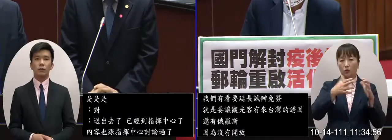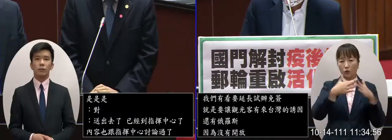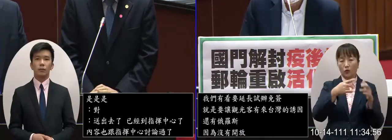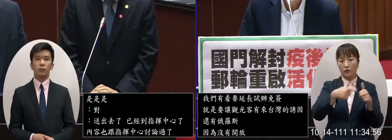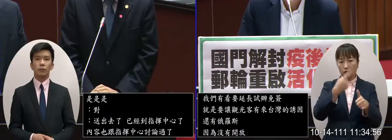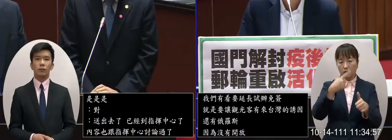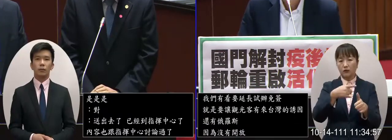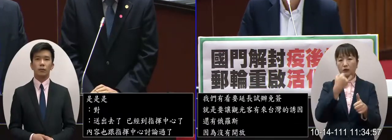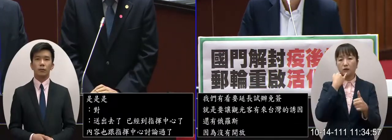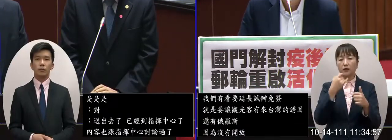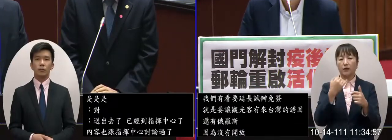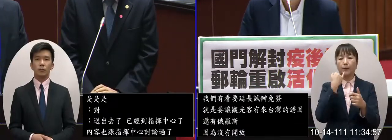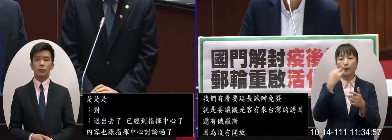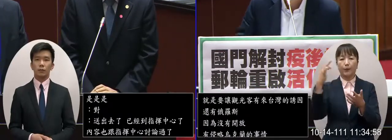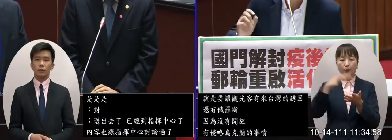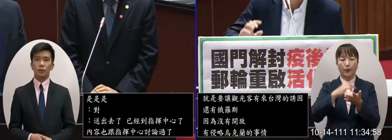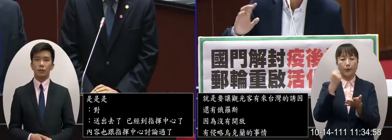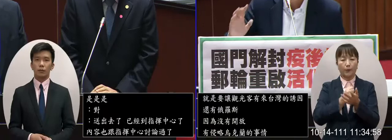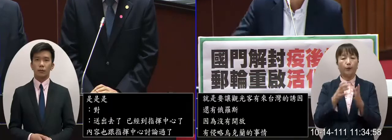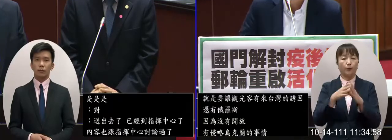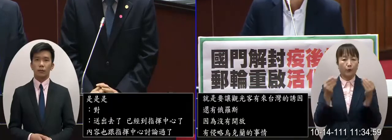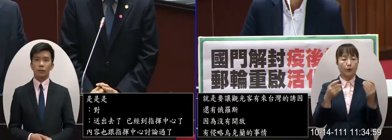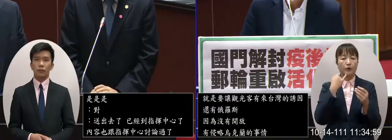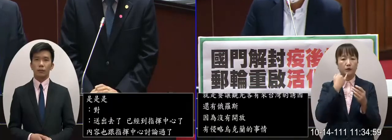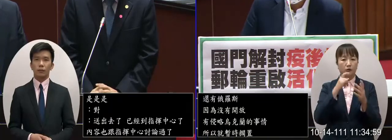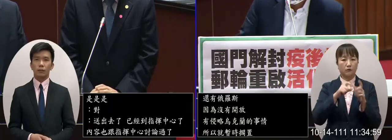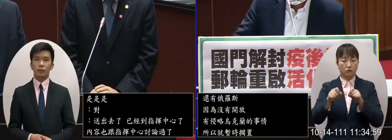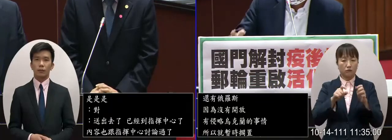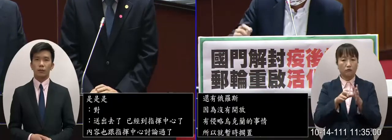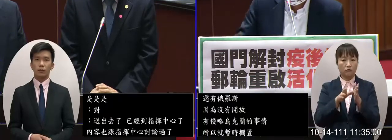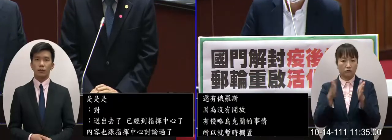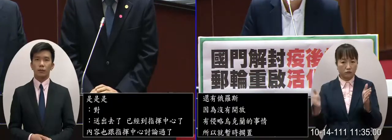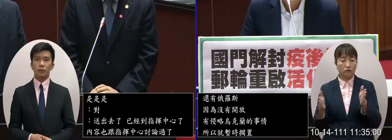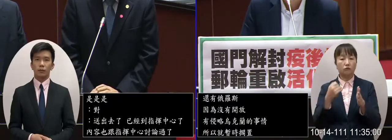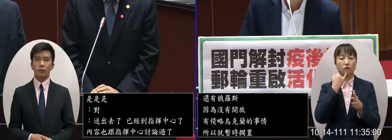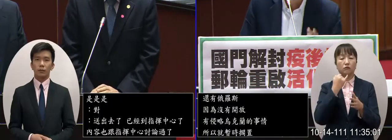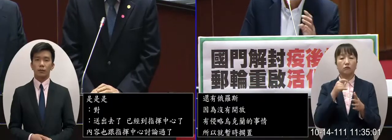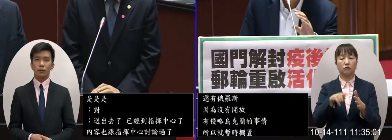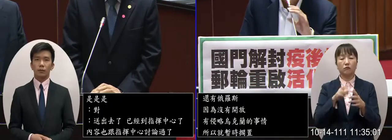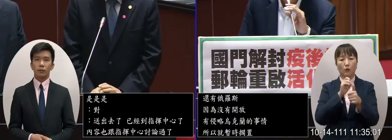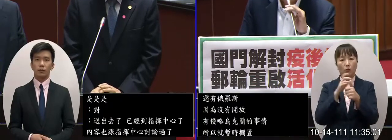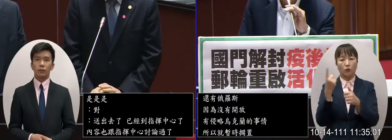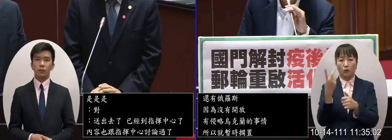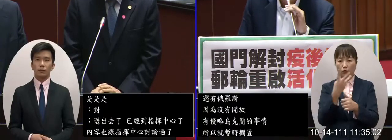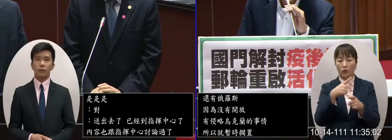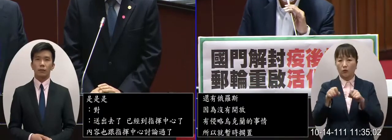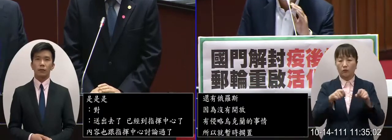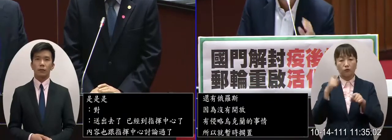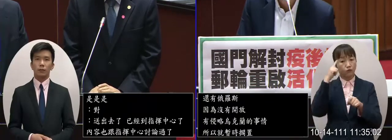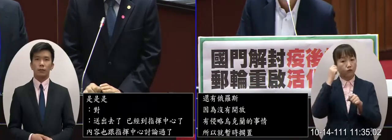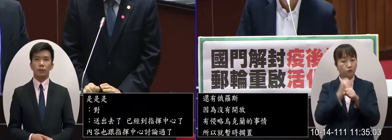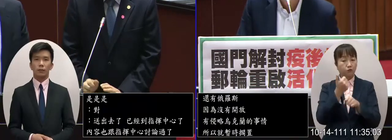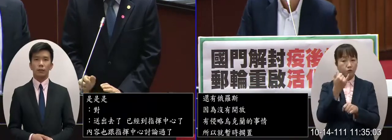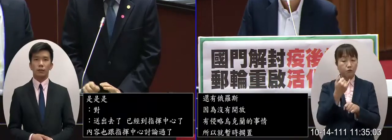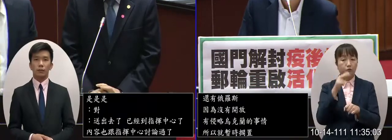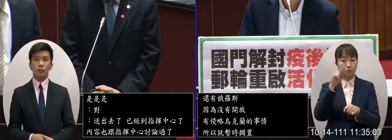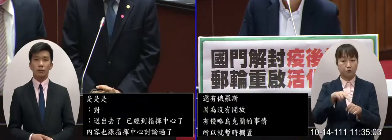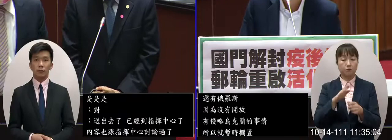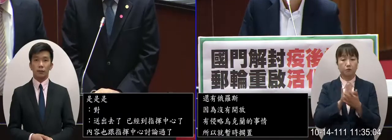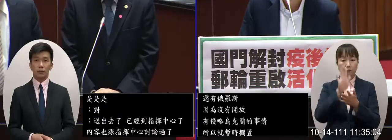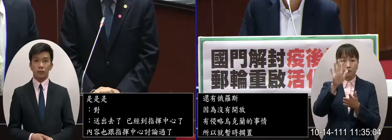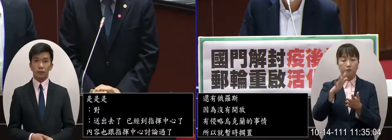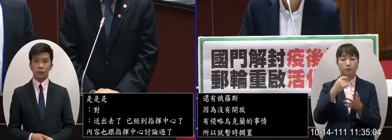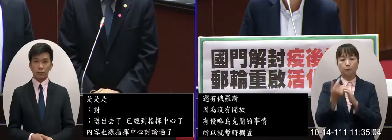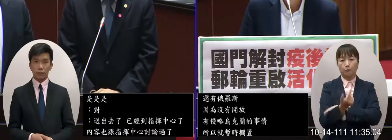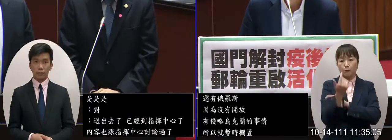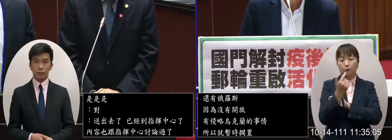能夠有一個免簽證的一個事辦的活動繼續來給我延長那我想以上提的這幾個建議我不曉得院長跟部長覺得有沒有可行性還是覺得可以未來